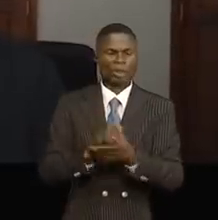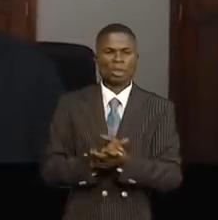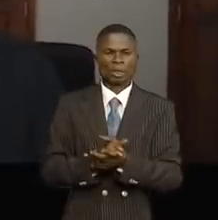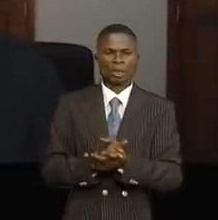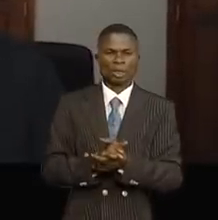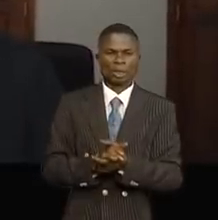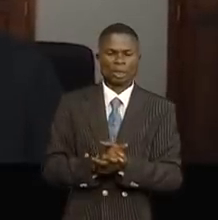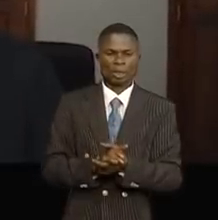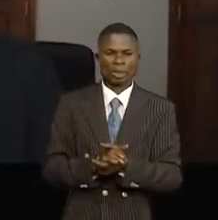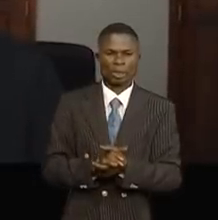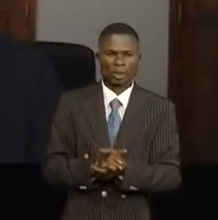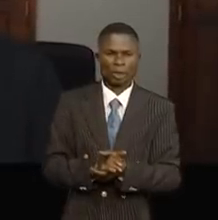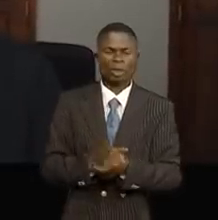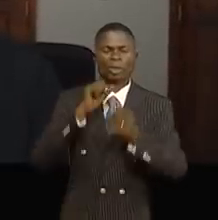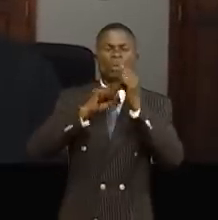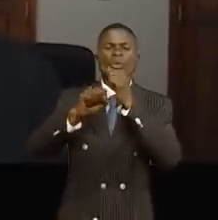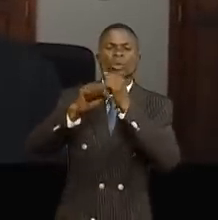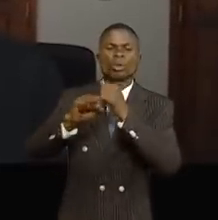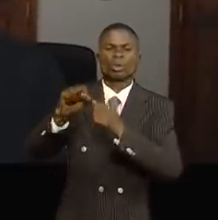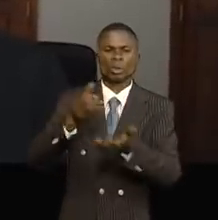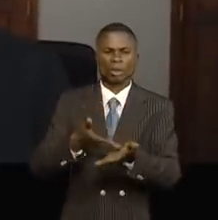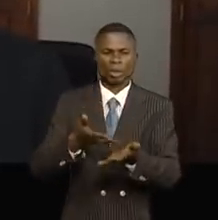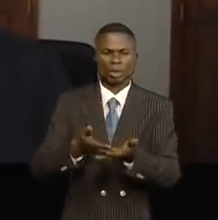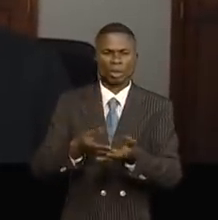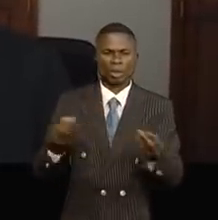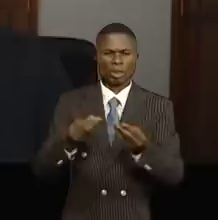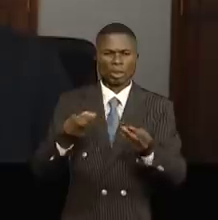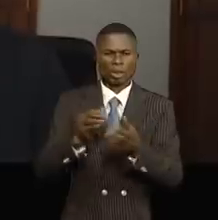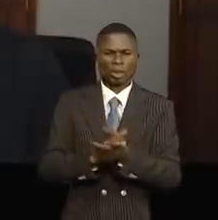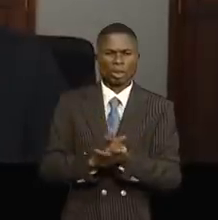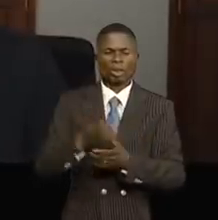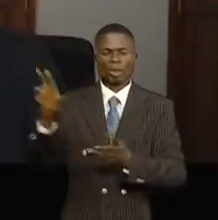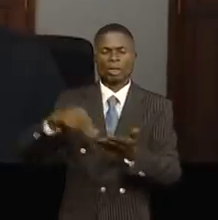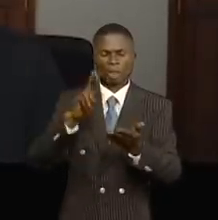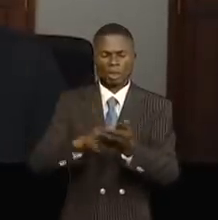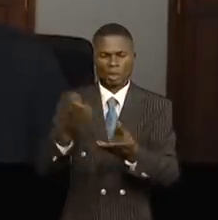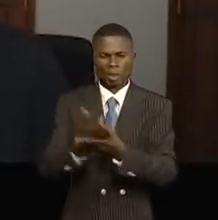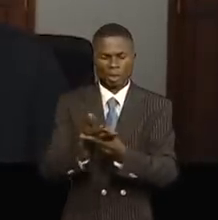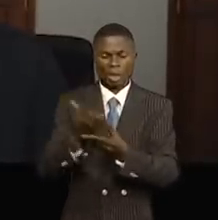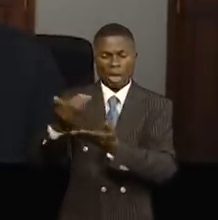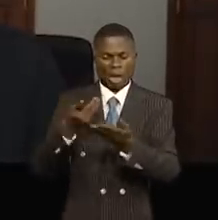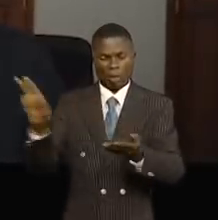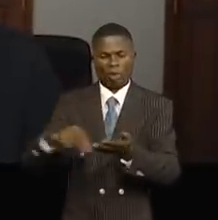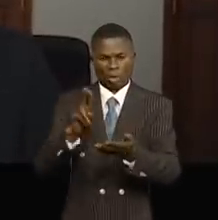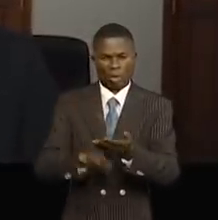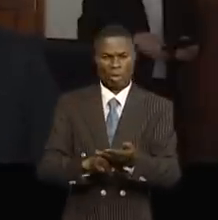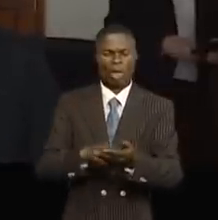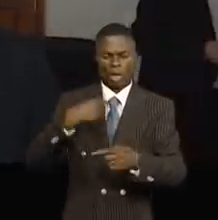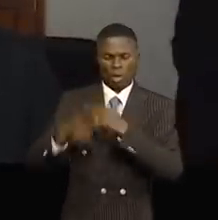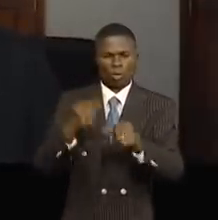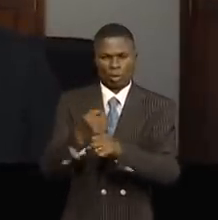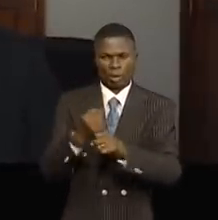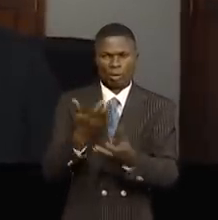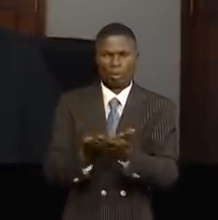faut se mettre au travail pour avoir les contrats. Et puis même avoir les contrats, il faut déjà commencer.